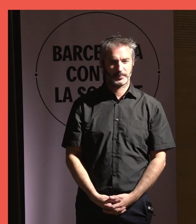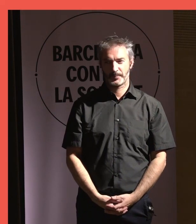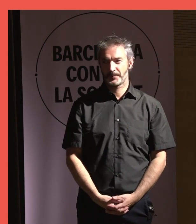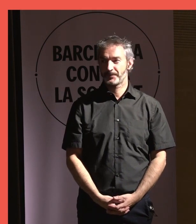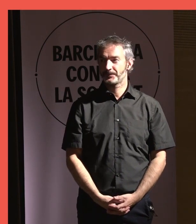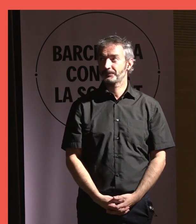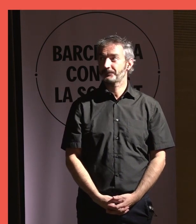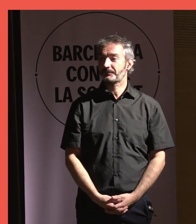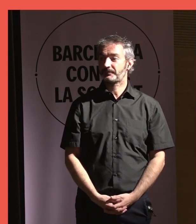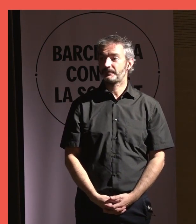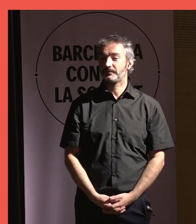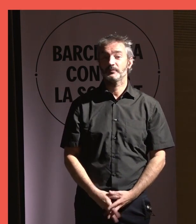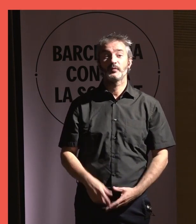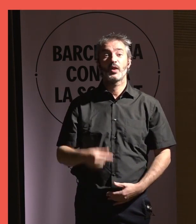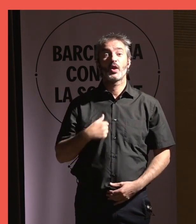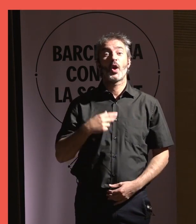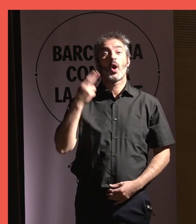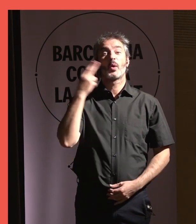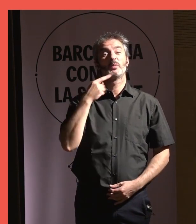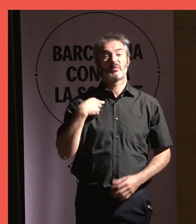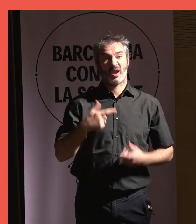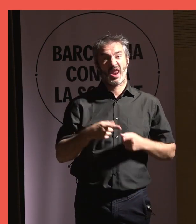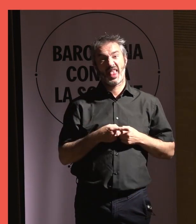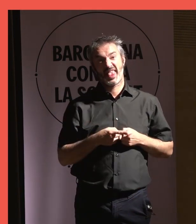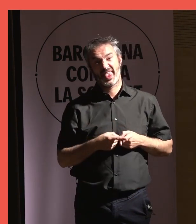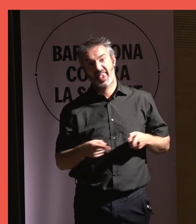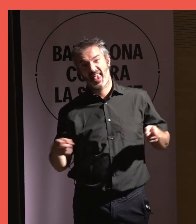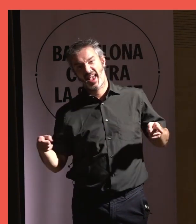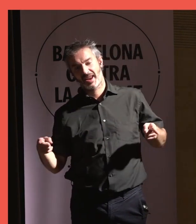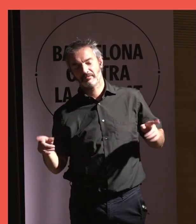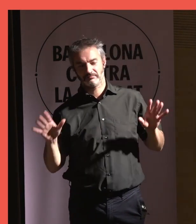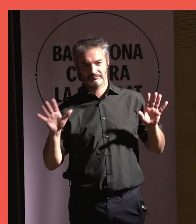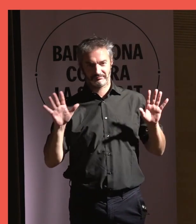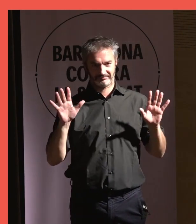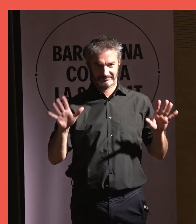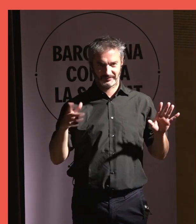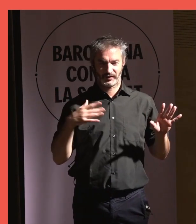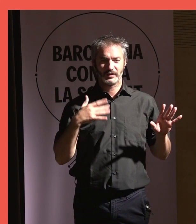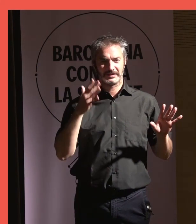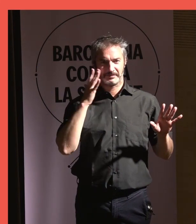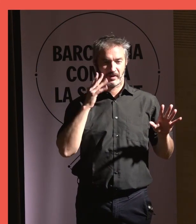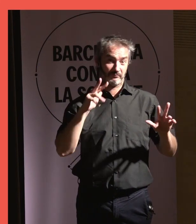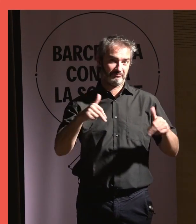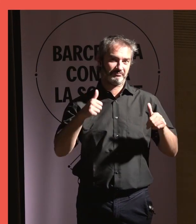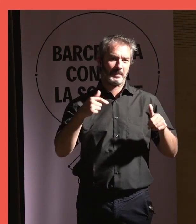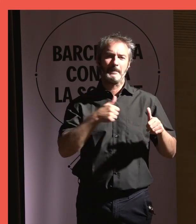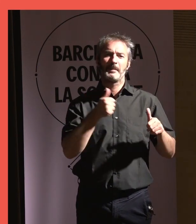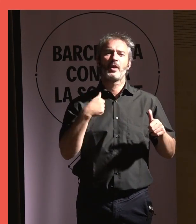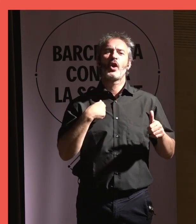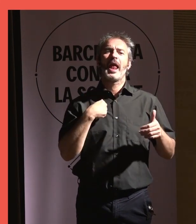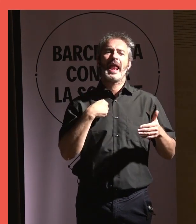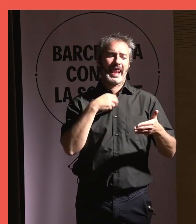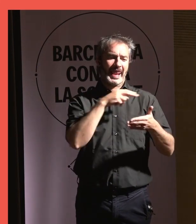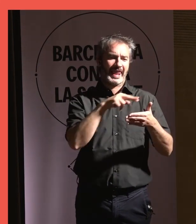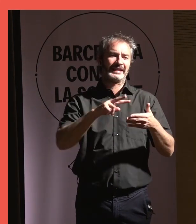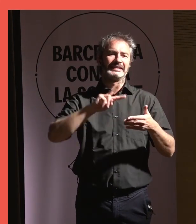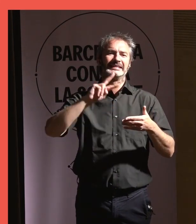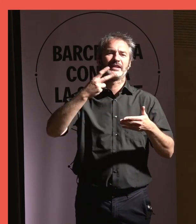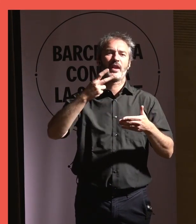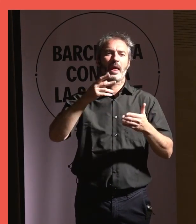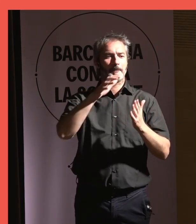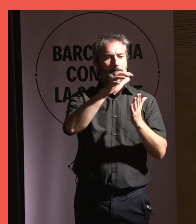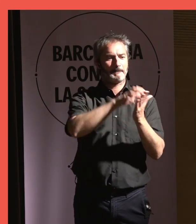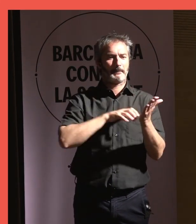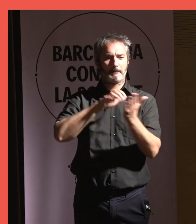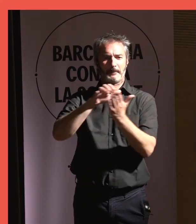Jo, com que el compromís és una mica llarg, deixeu-me, en primer lloc, llegiré directament la segona pàgina.